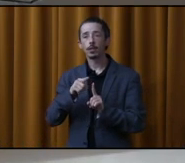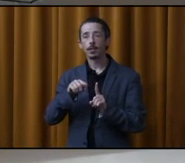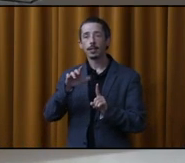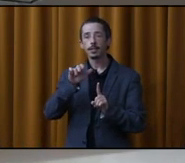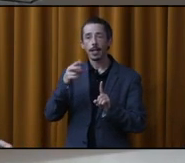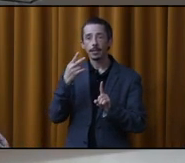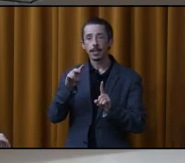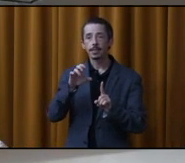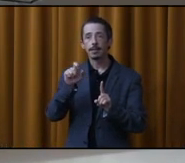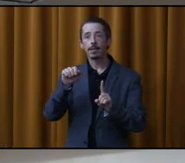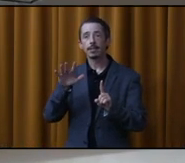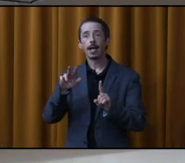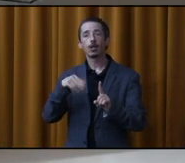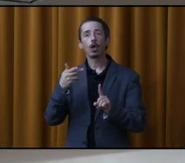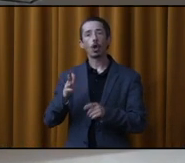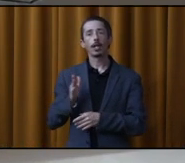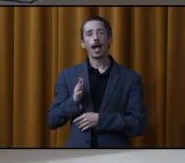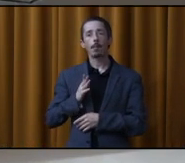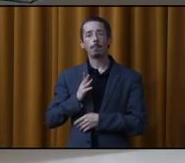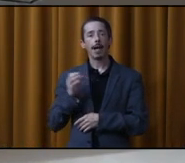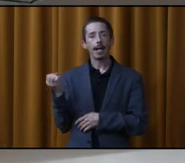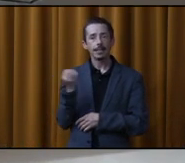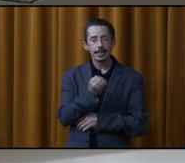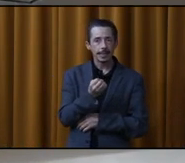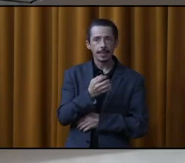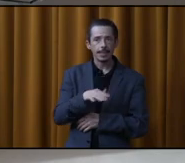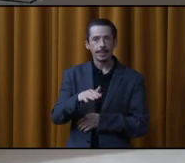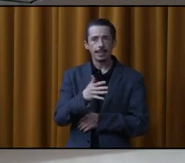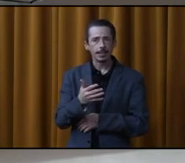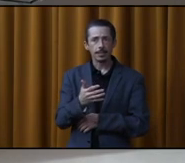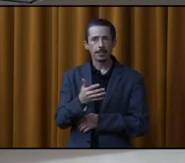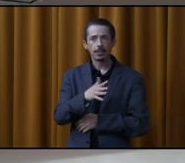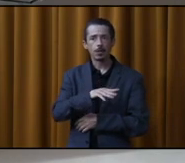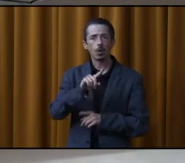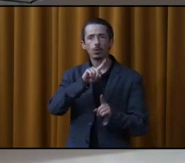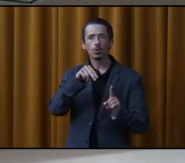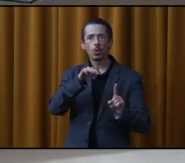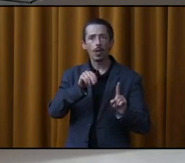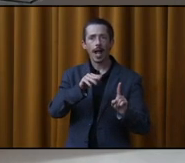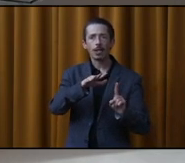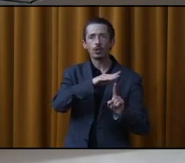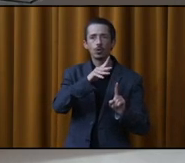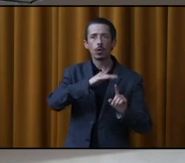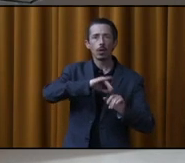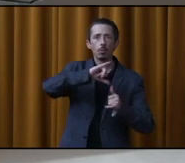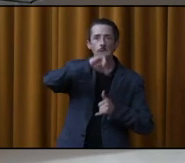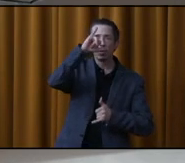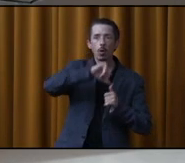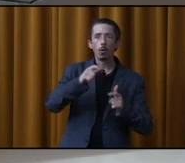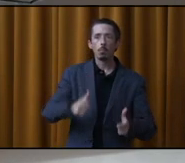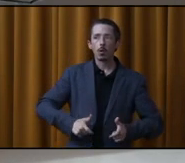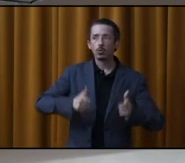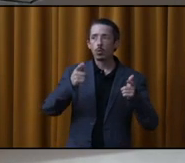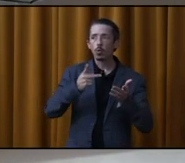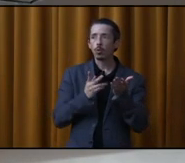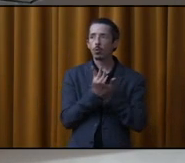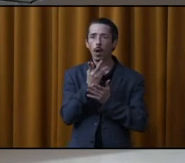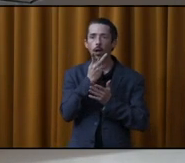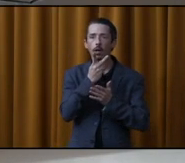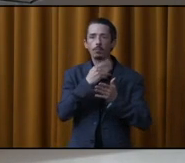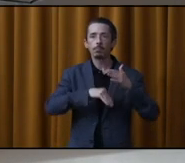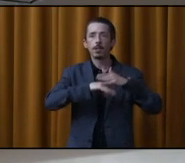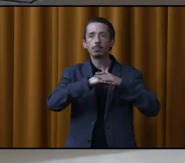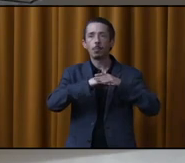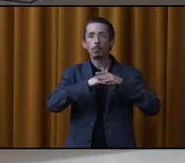-525 Notre-Dame-Est. J'aimerais savoir quel est le zonage, la hauteur des bâtiments et autres qui a le droit d'être construit à cet